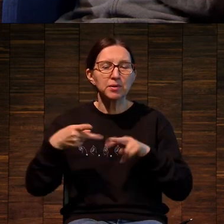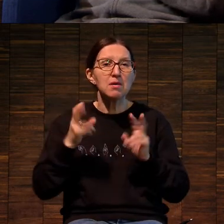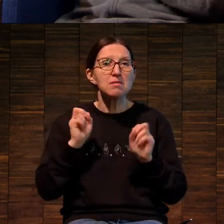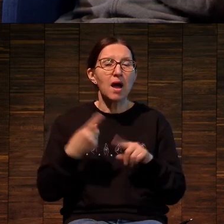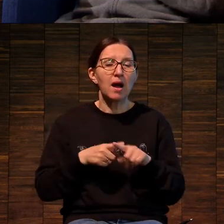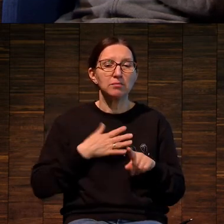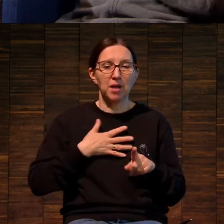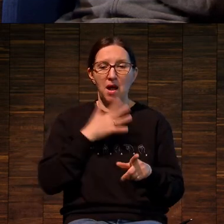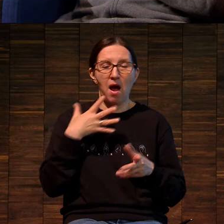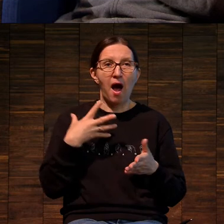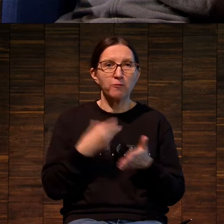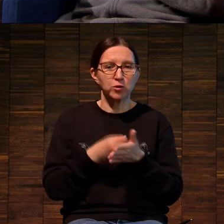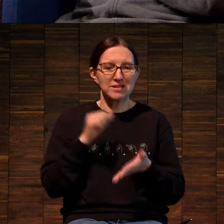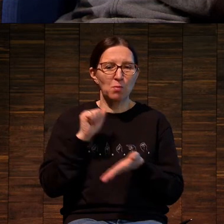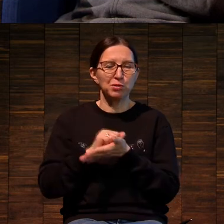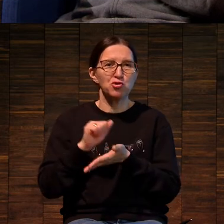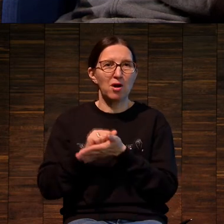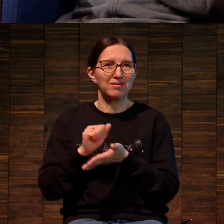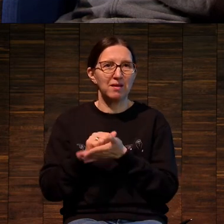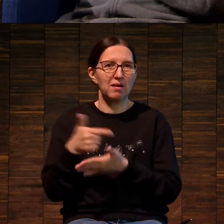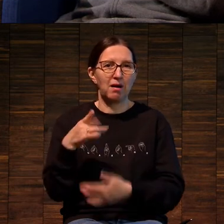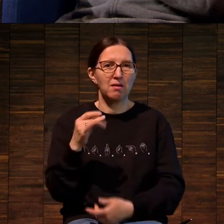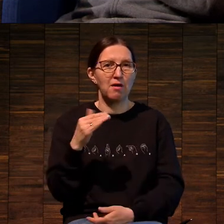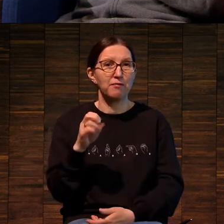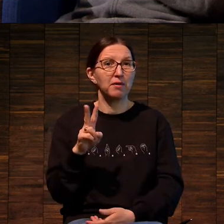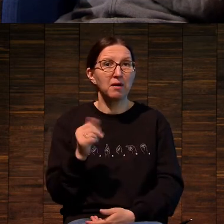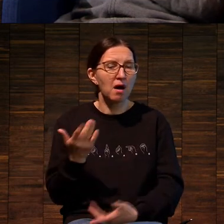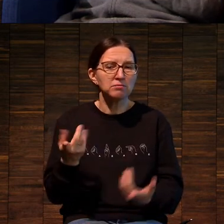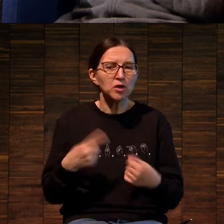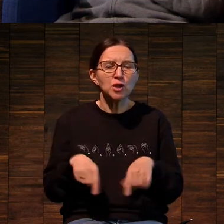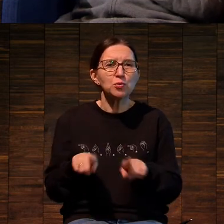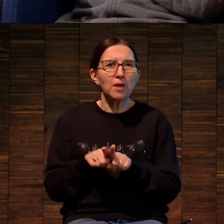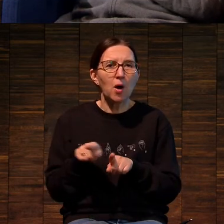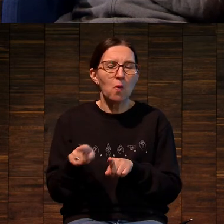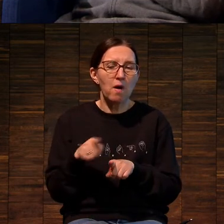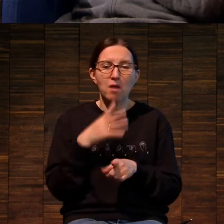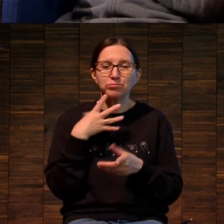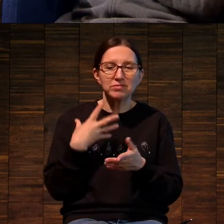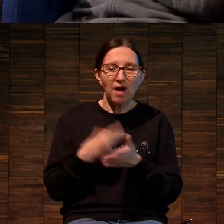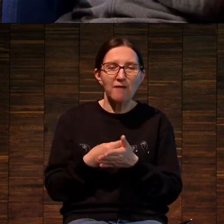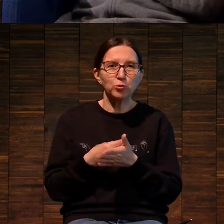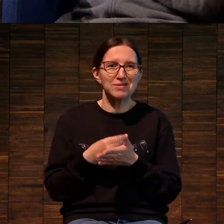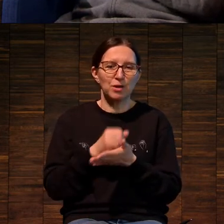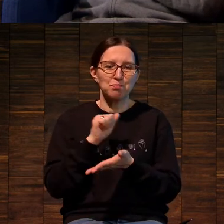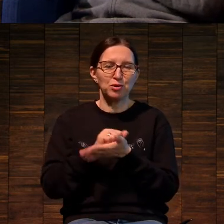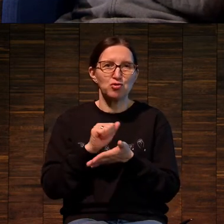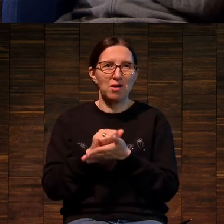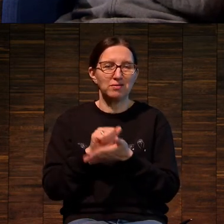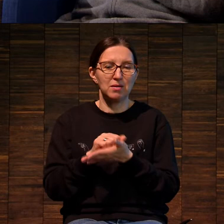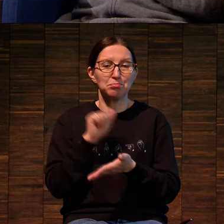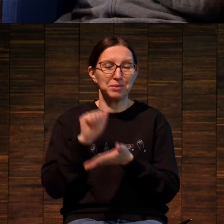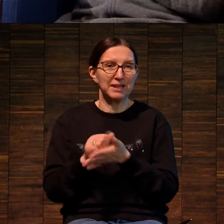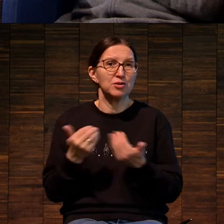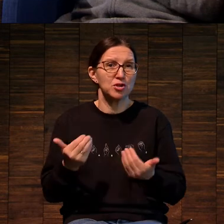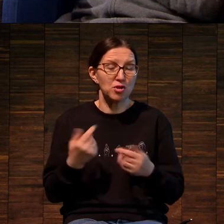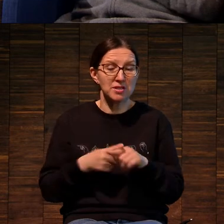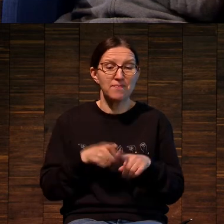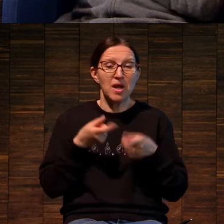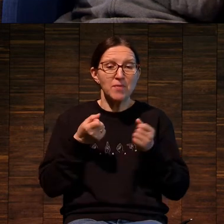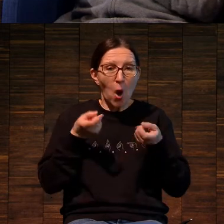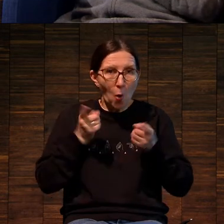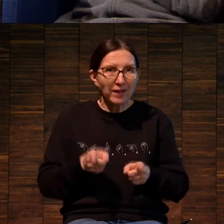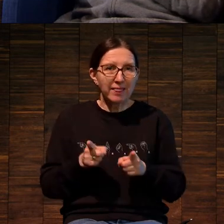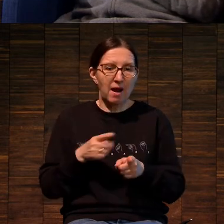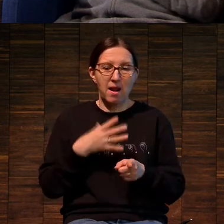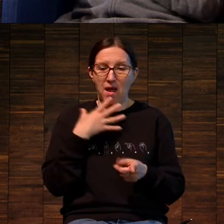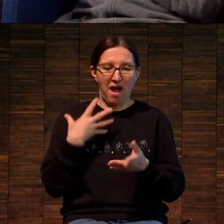авторская печатная графика. что же такое авторский печатный принт сейчас? Оригинальный авторский принт